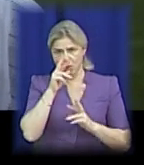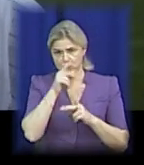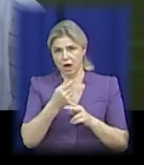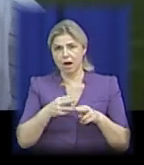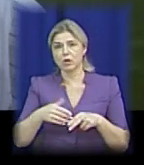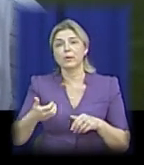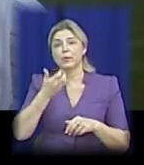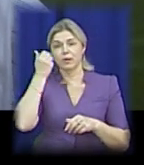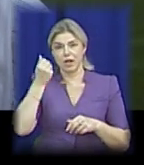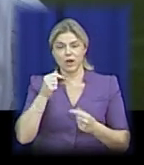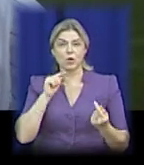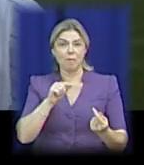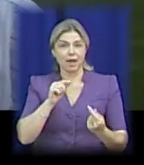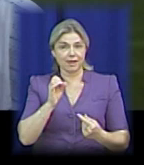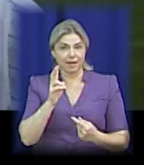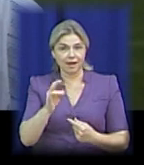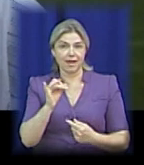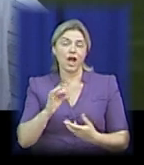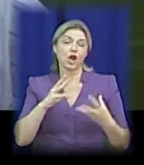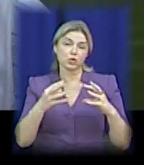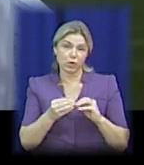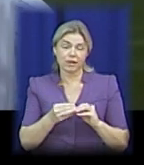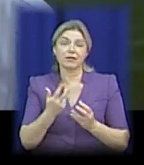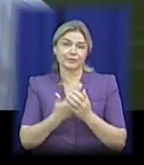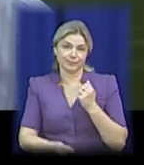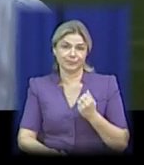скористався суперник. І, звичайно, результат не на нашу користь.